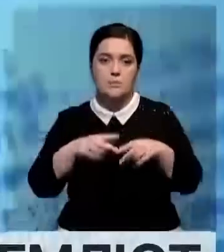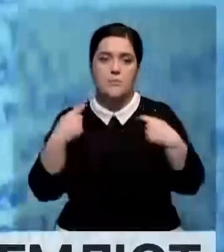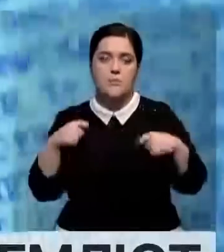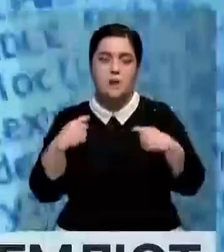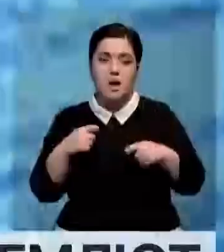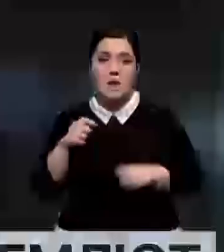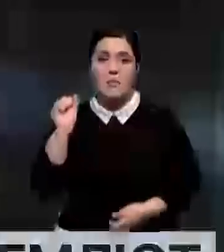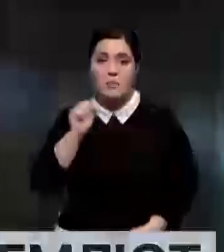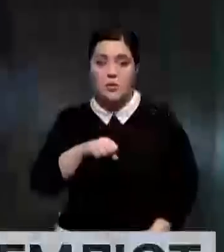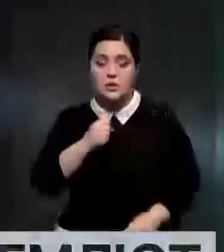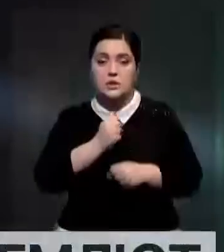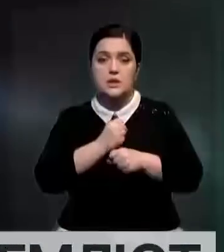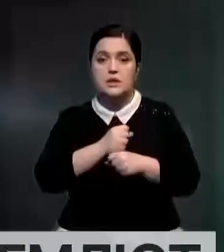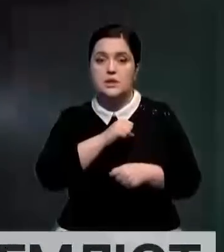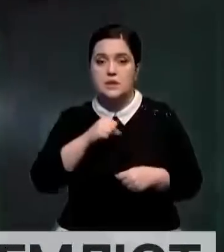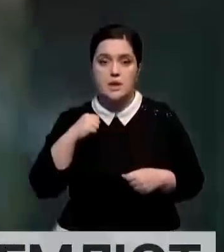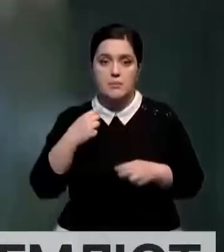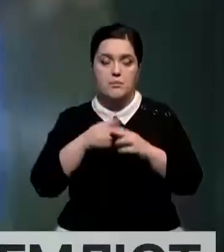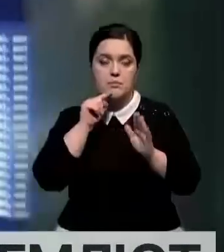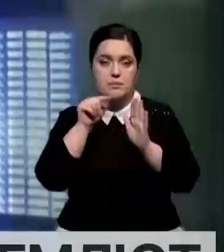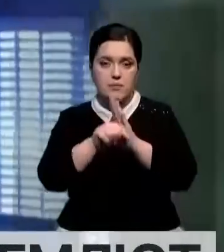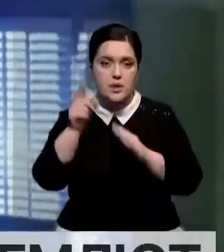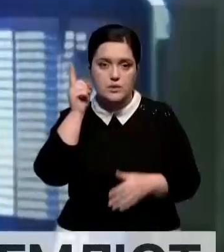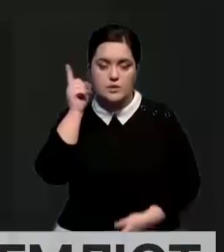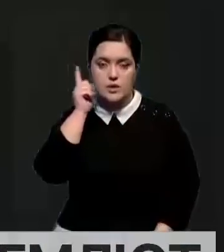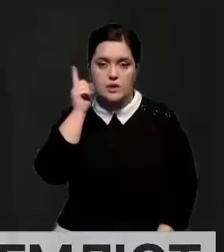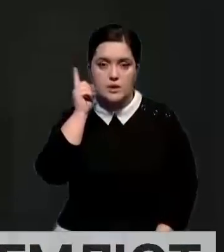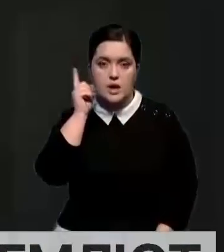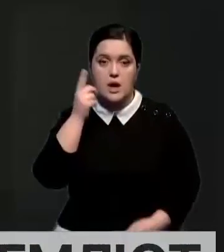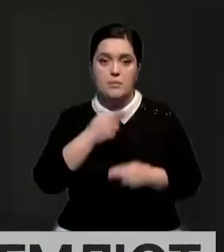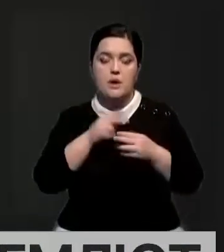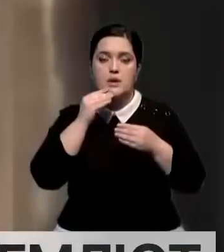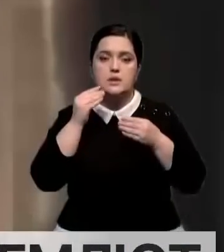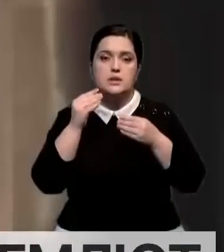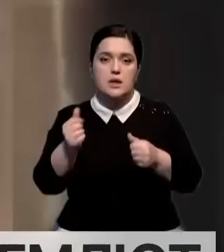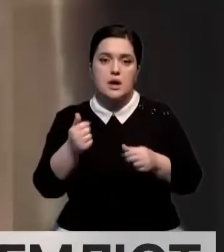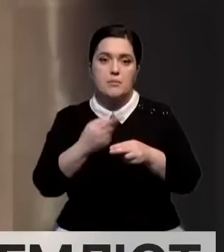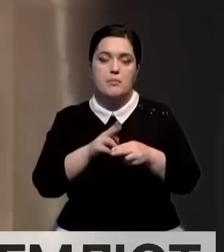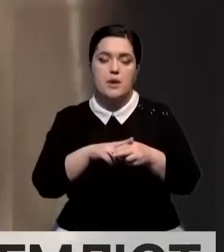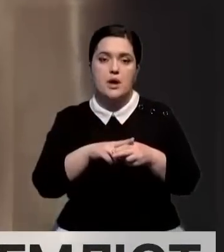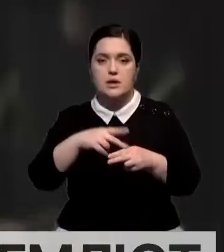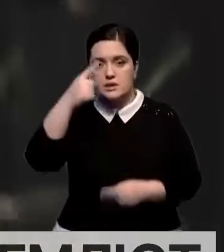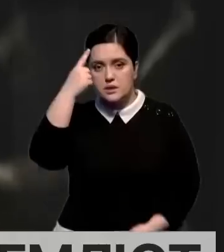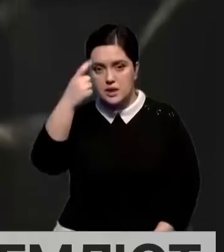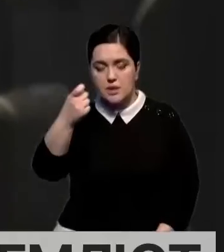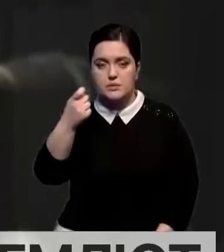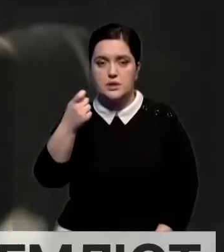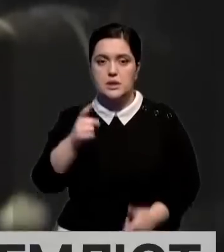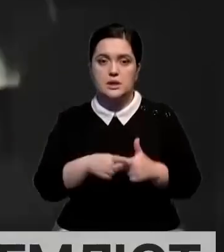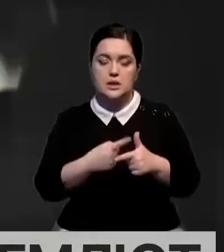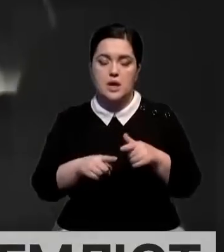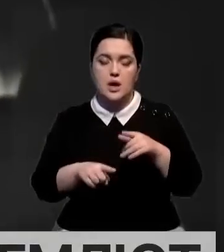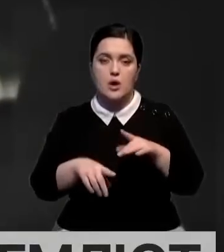могут сделать это и сами, получив доступ к мобильному телефону жертвы. Сначала заманивают его удочку в виде сообщения с акциями или